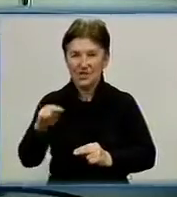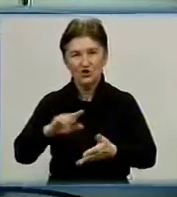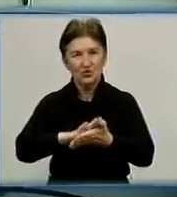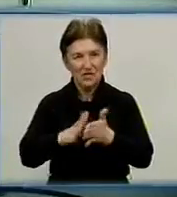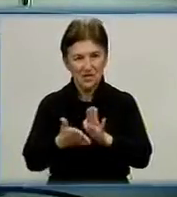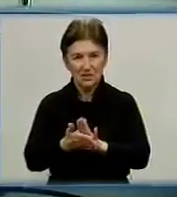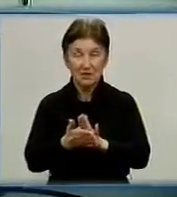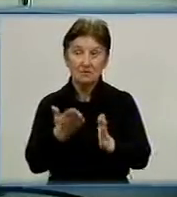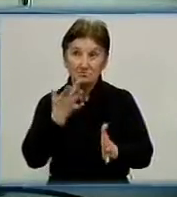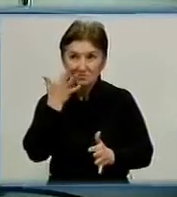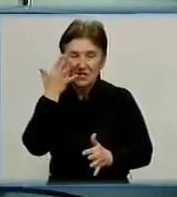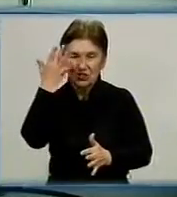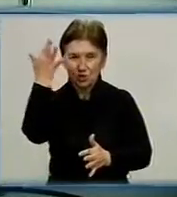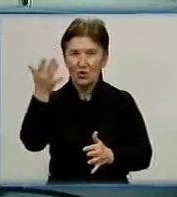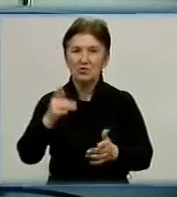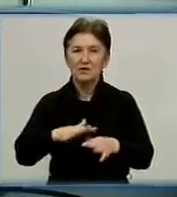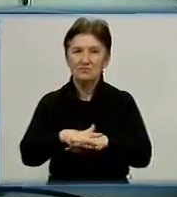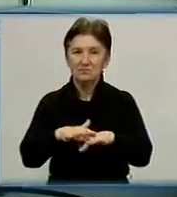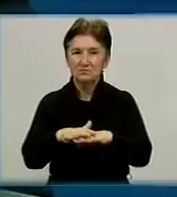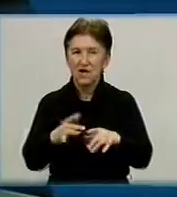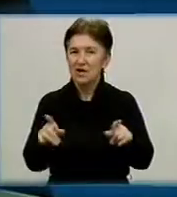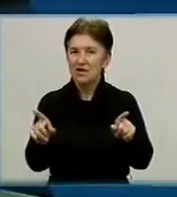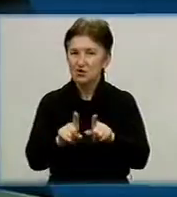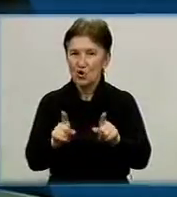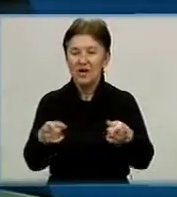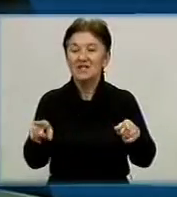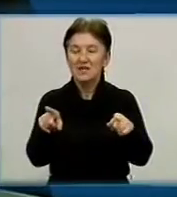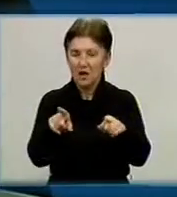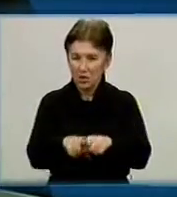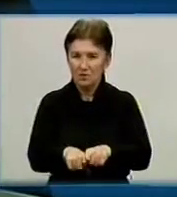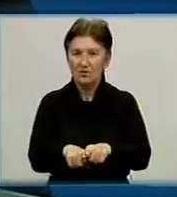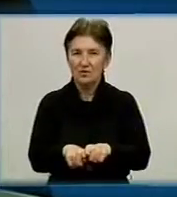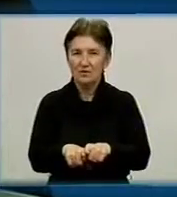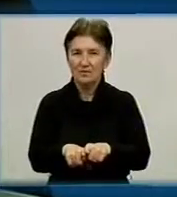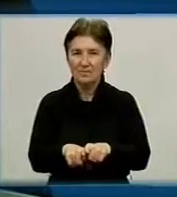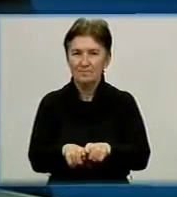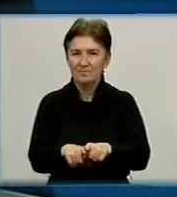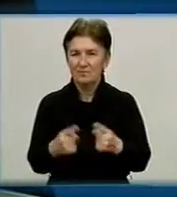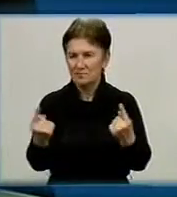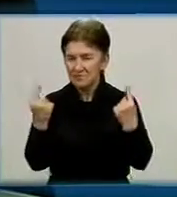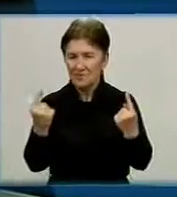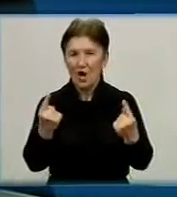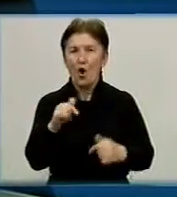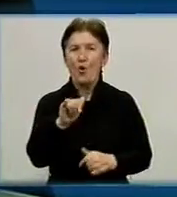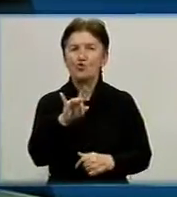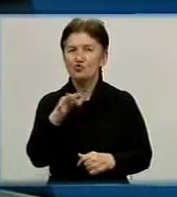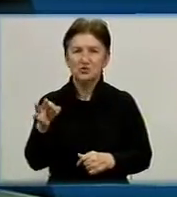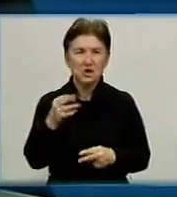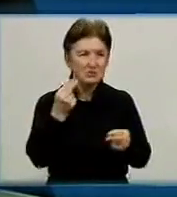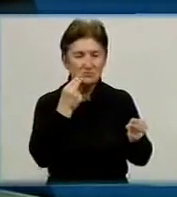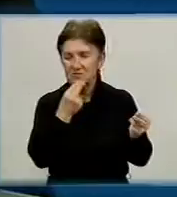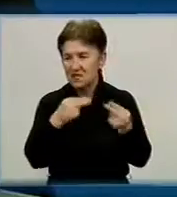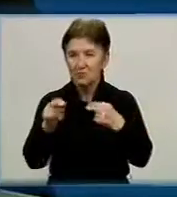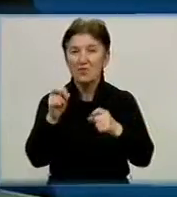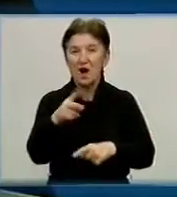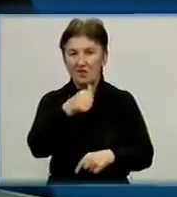Ну, розраховуємо. Звісно, що такого гігантського урожаю або такого добру урожаю,